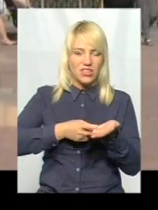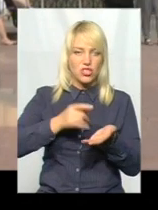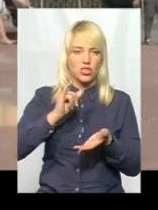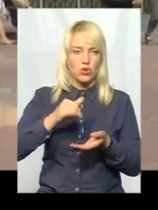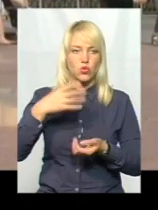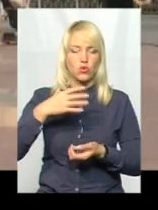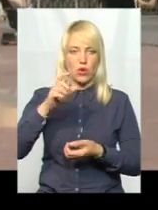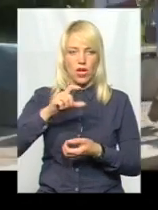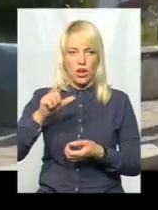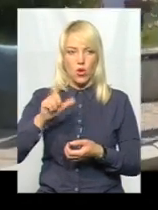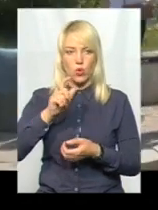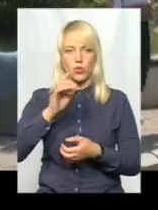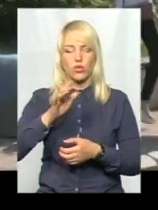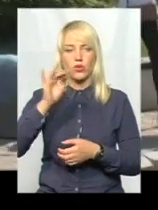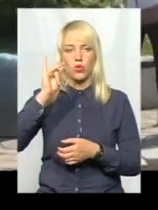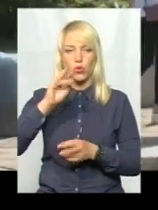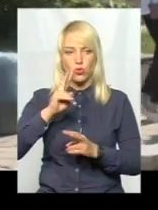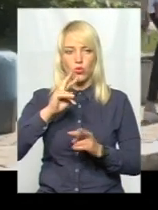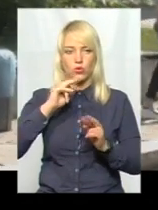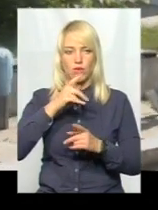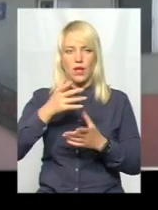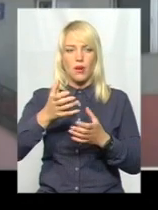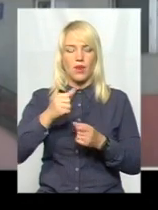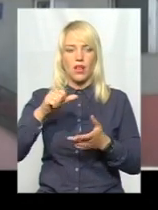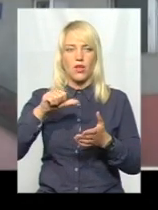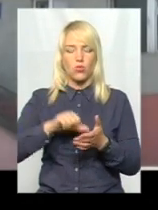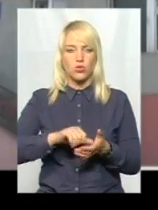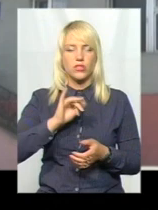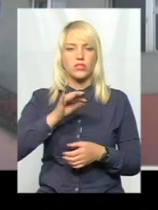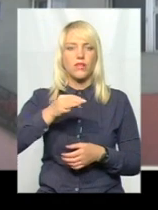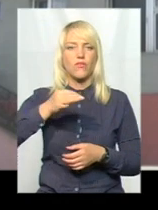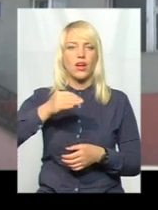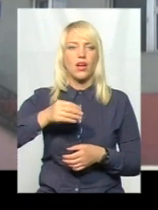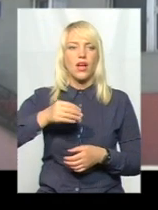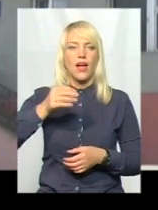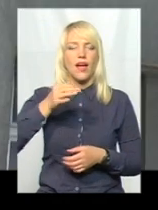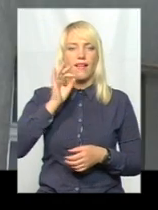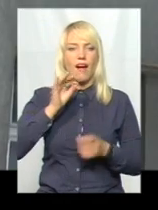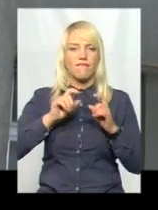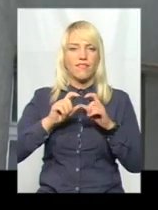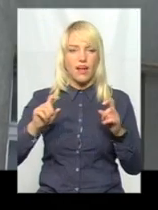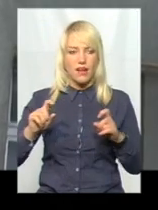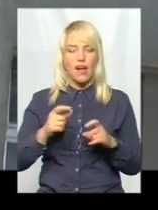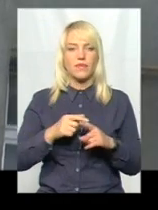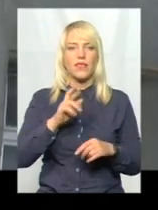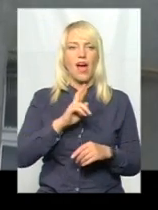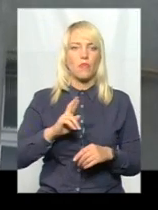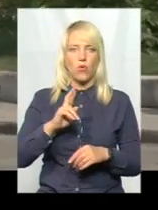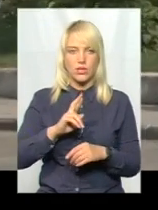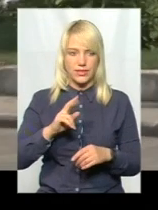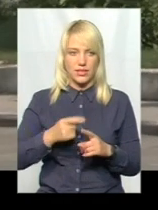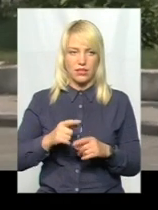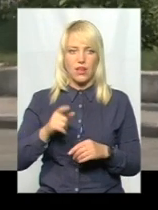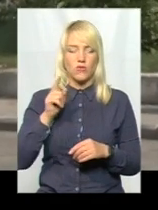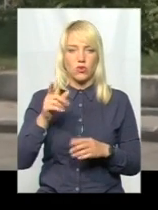червня брали участь у поминальних обідах в одному з гермаланецьких кафе. Його директор Віталій Улійник розповів, що в той день працівники цього